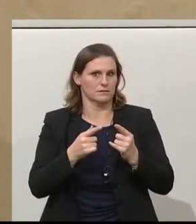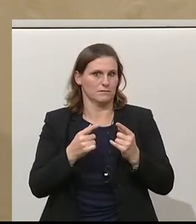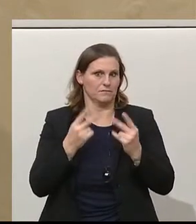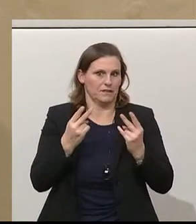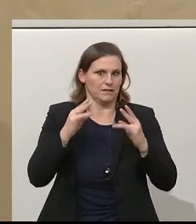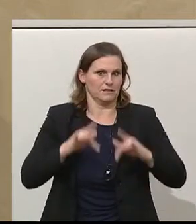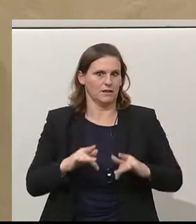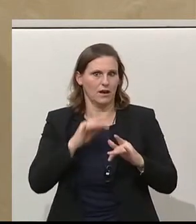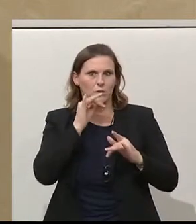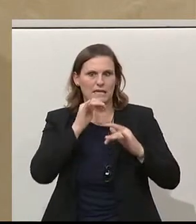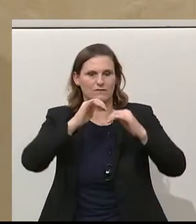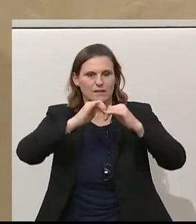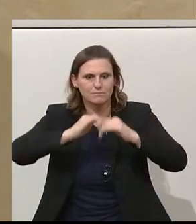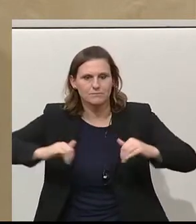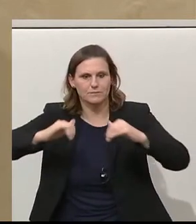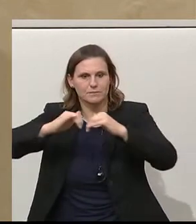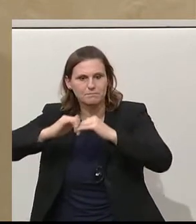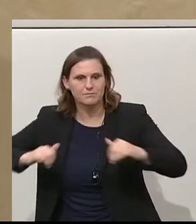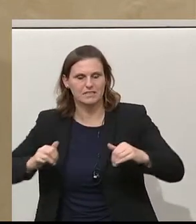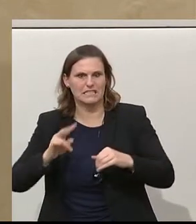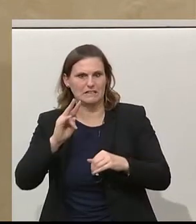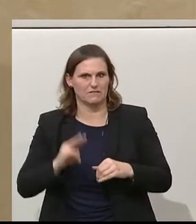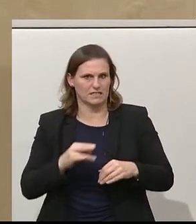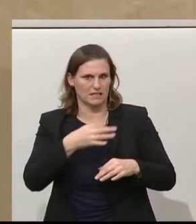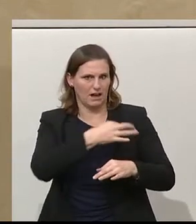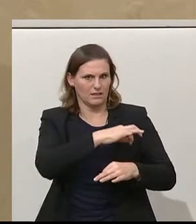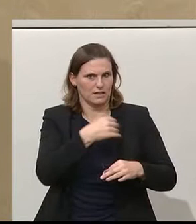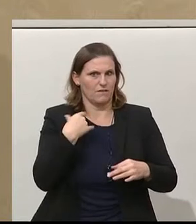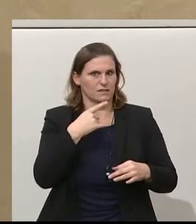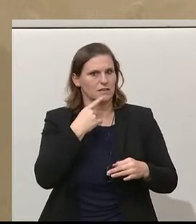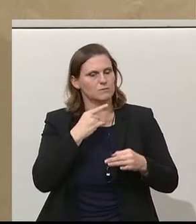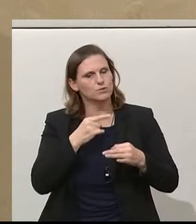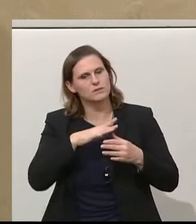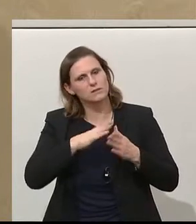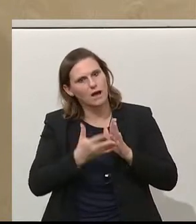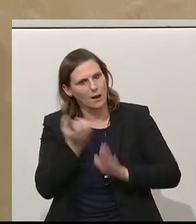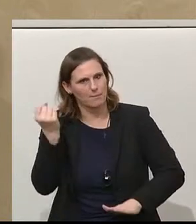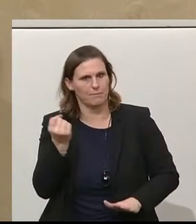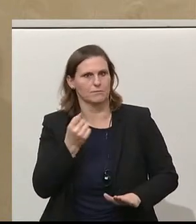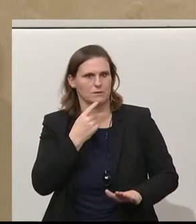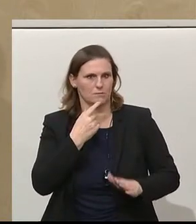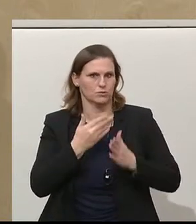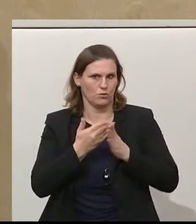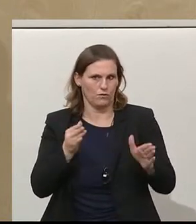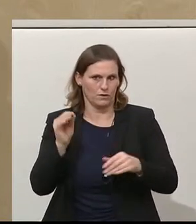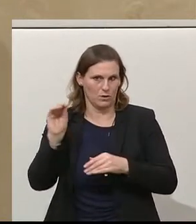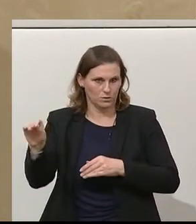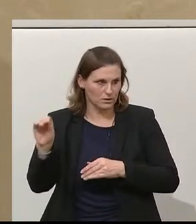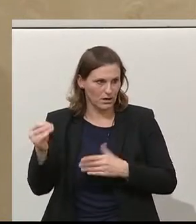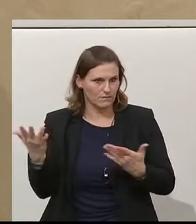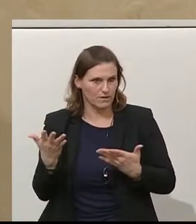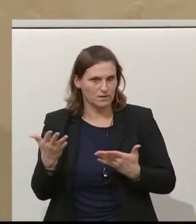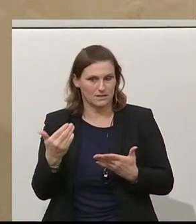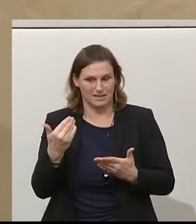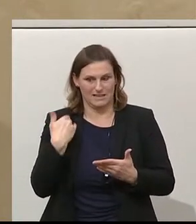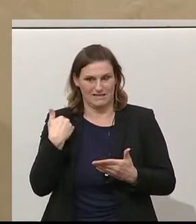um diese Spaltung, die der Vizekanzler angesprochen hat, zu überwinden. Und ich muss eines offens sagen, das, was